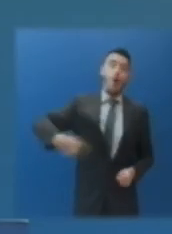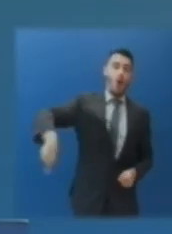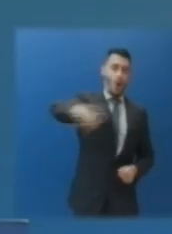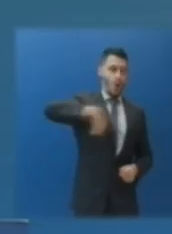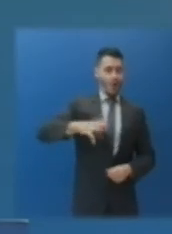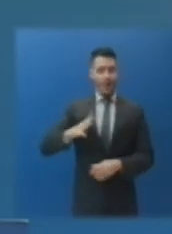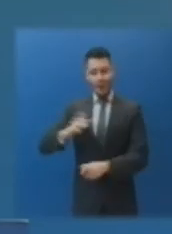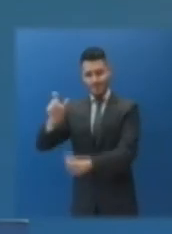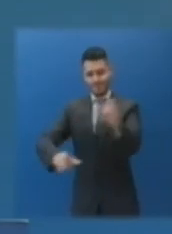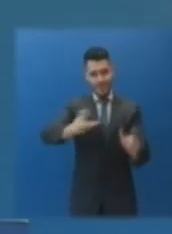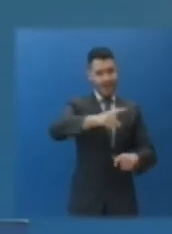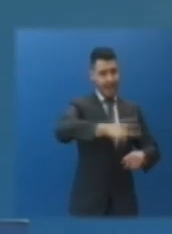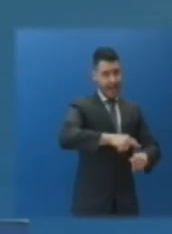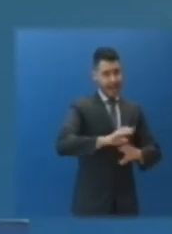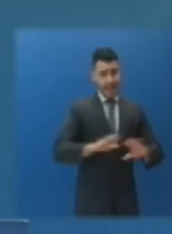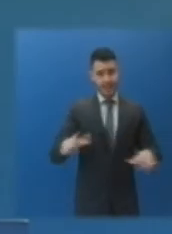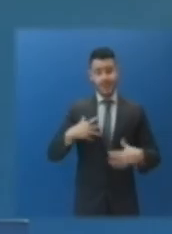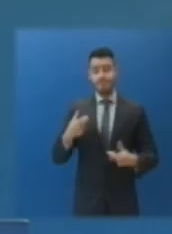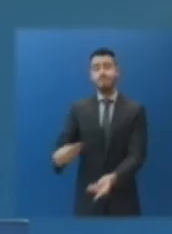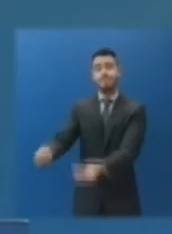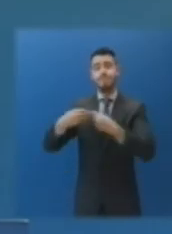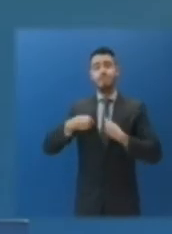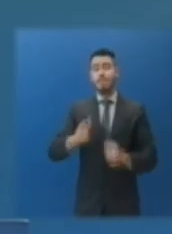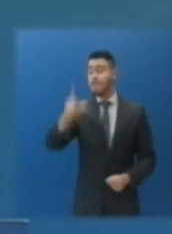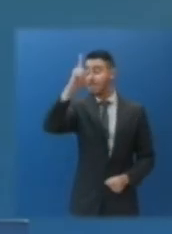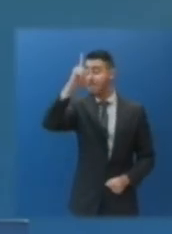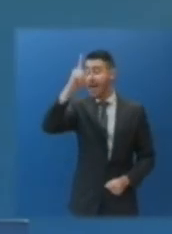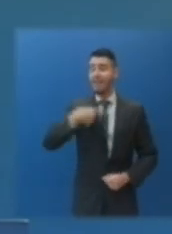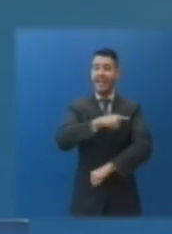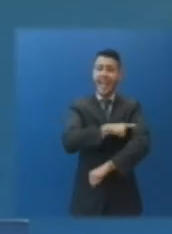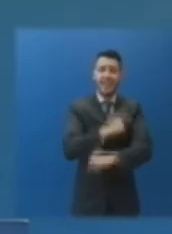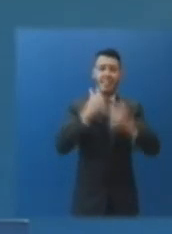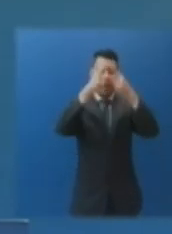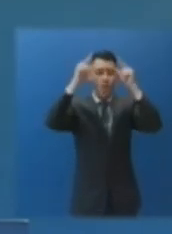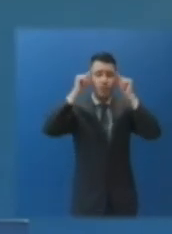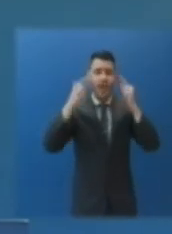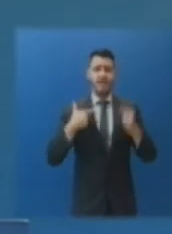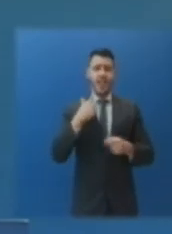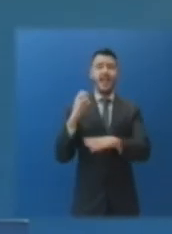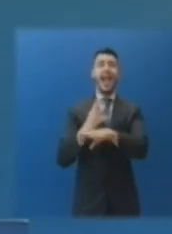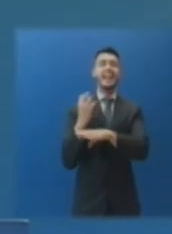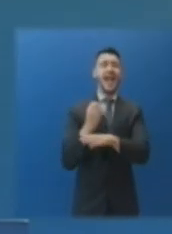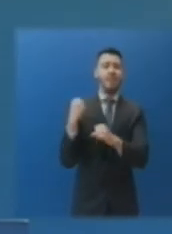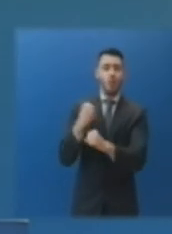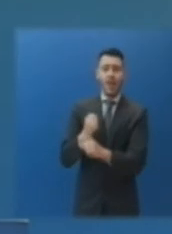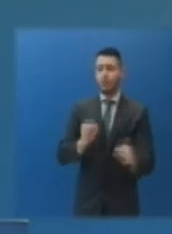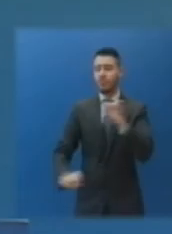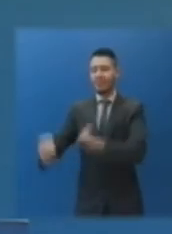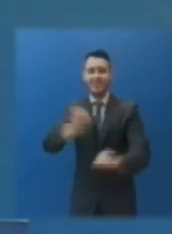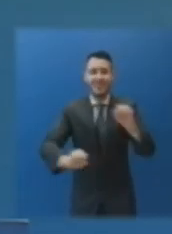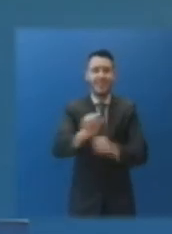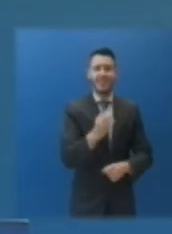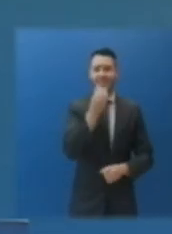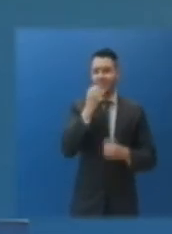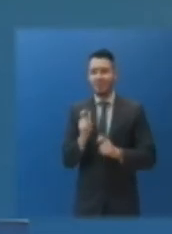περήφανοι για τους γιατρούς, τους νοσηλευτές, τους εργαζόμενους στο ΕΚΑΒ και τα Μικροβιολογικά Ρεγαστήρια, τις καθαρίστριες, τους τραπεζοκόμους,